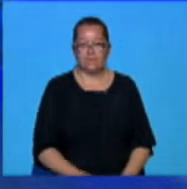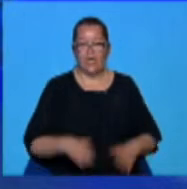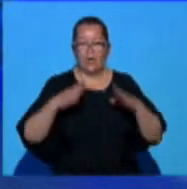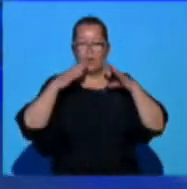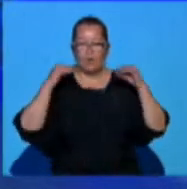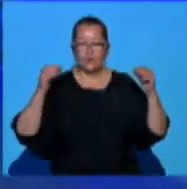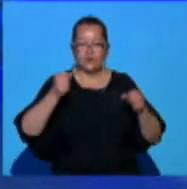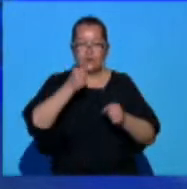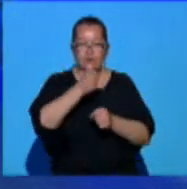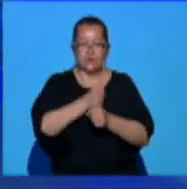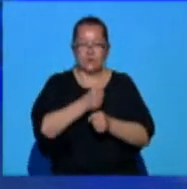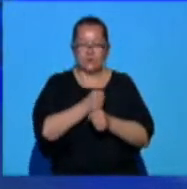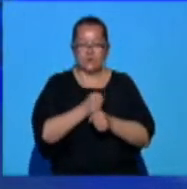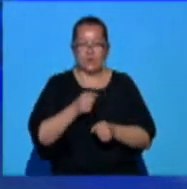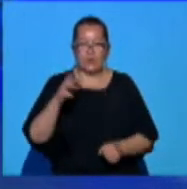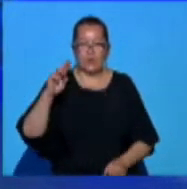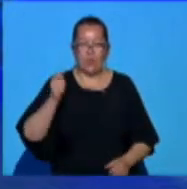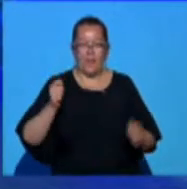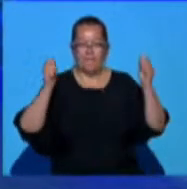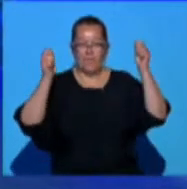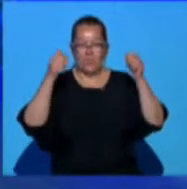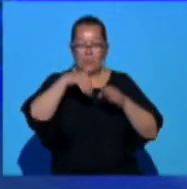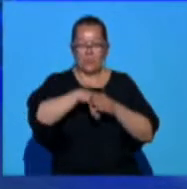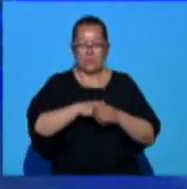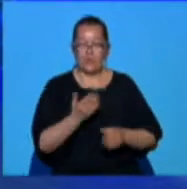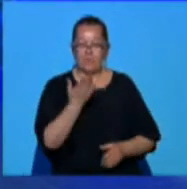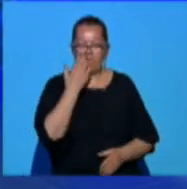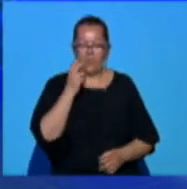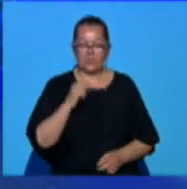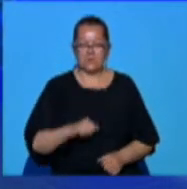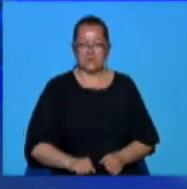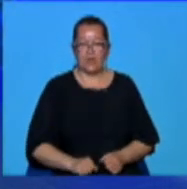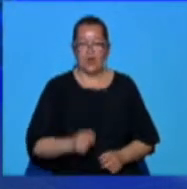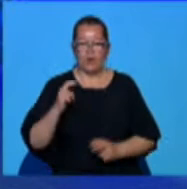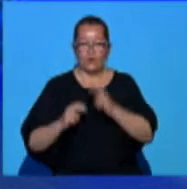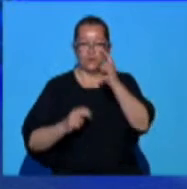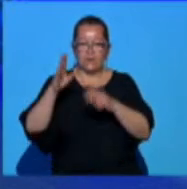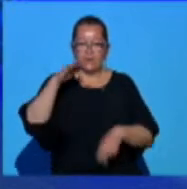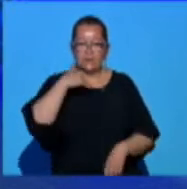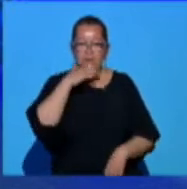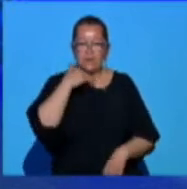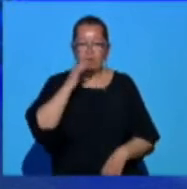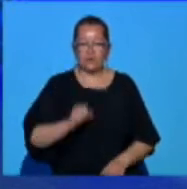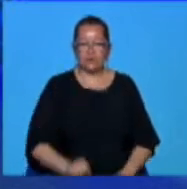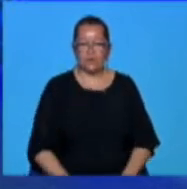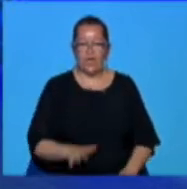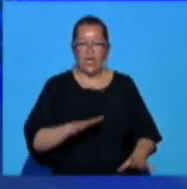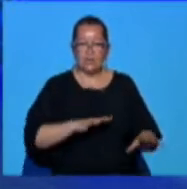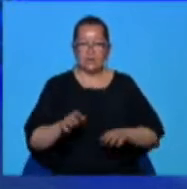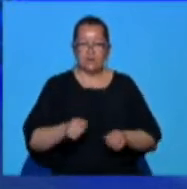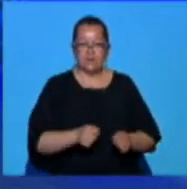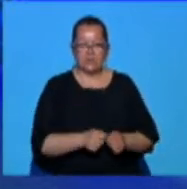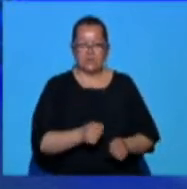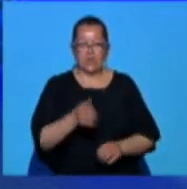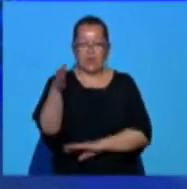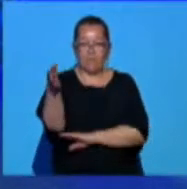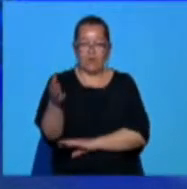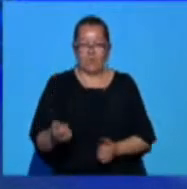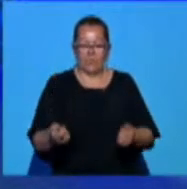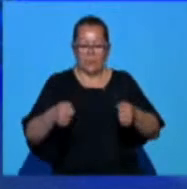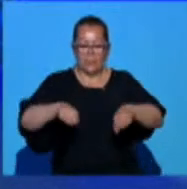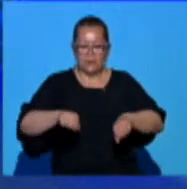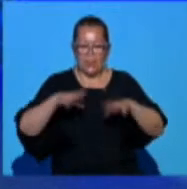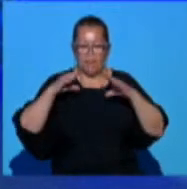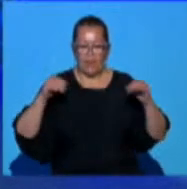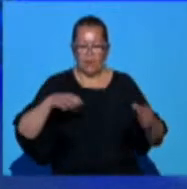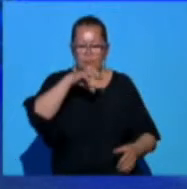Zeci de angajații Alro Slatina au protestat în fața uzinei, nemulțumiți de modul cum a fost organizată activitatea societății după închiderea unor capacități